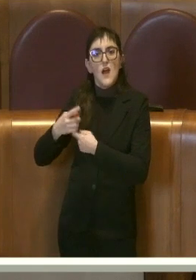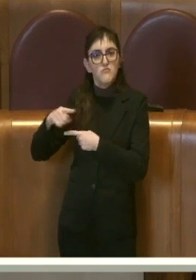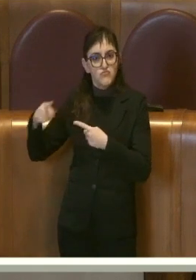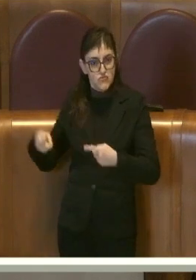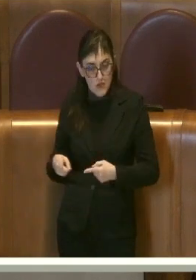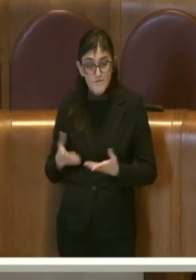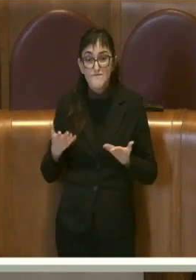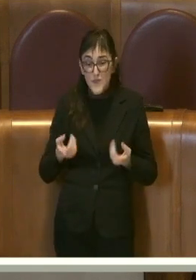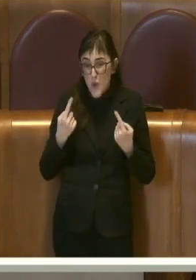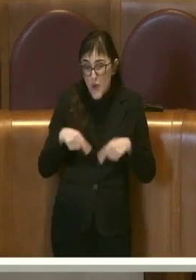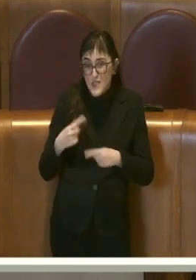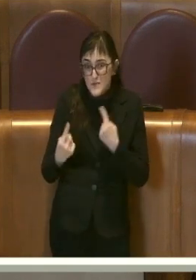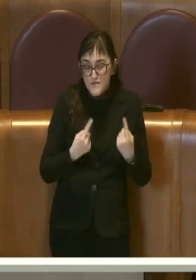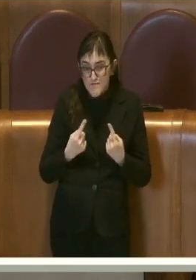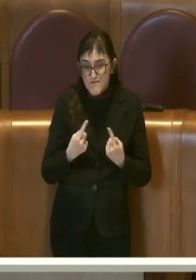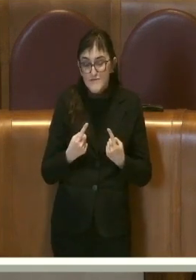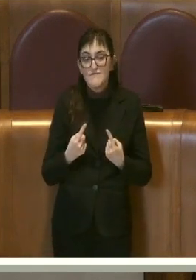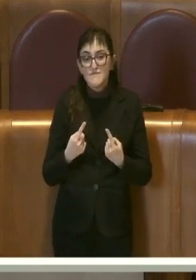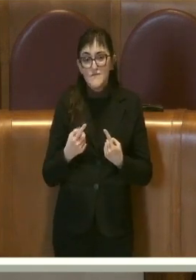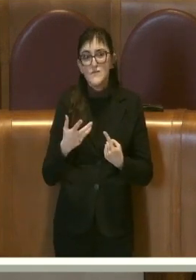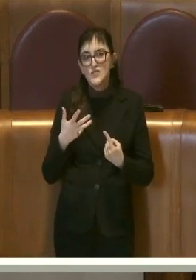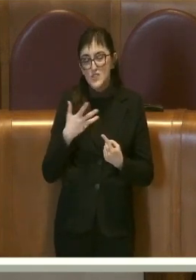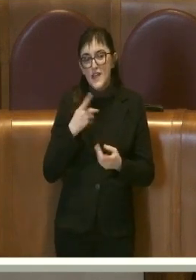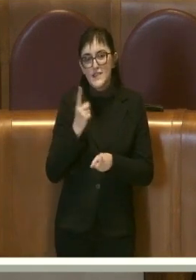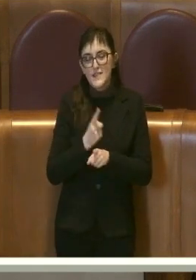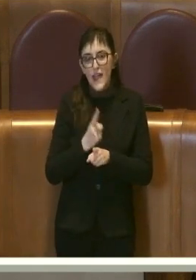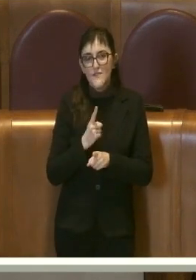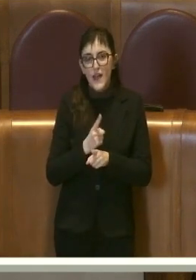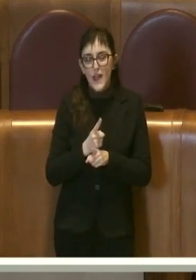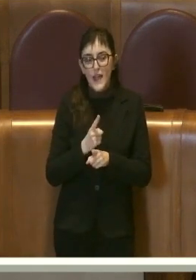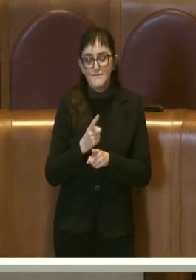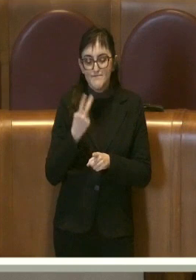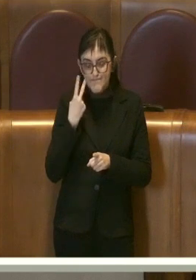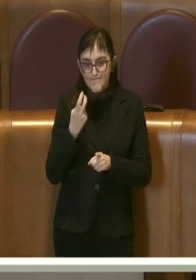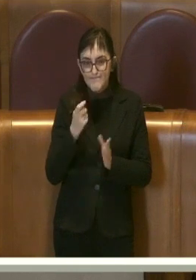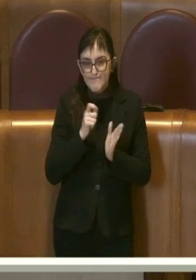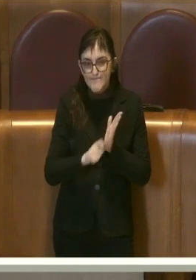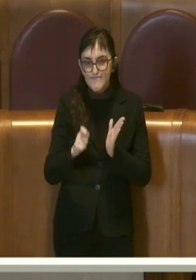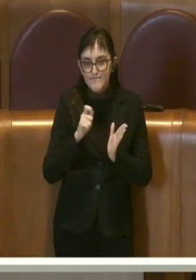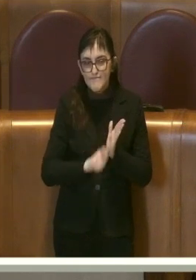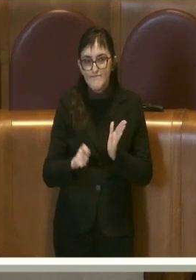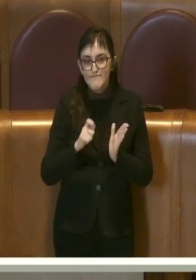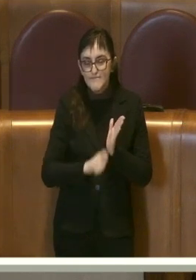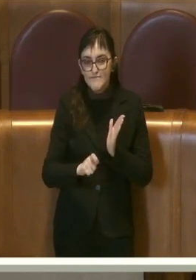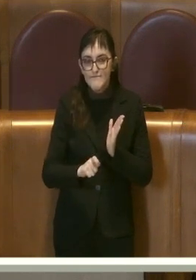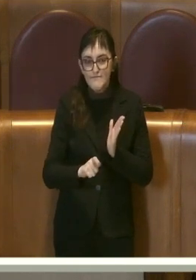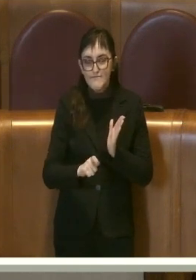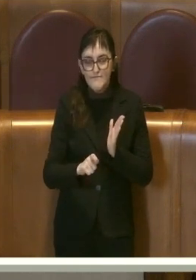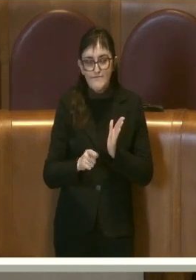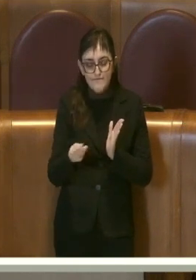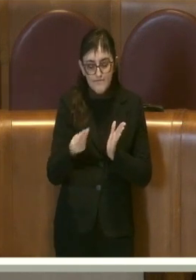c'è anche da registrare alcune lamentele